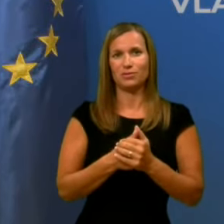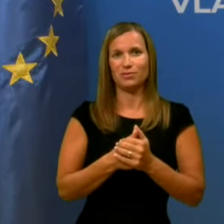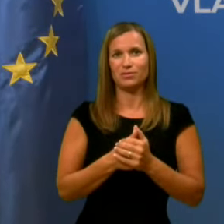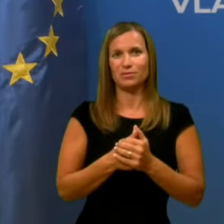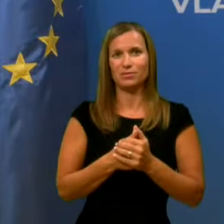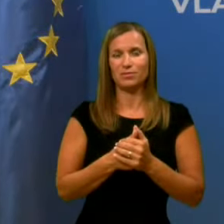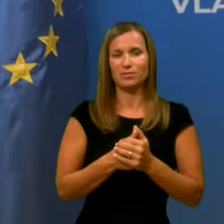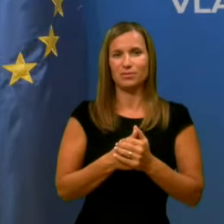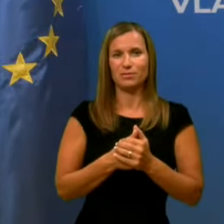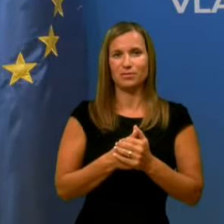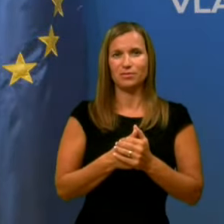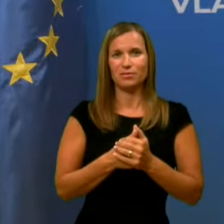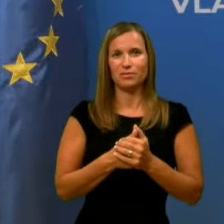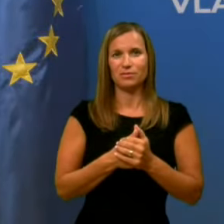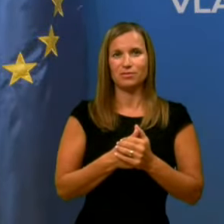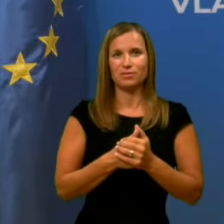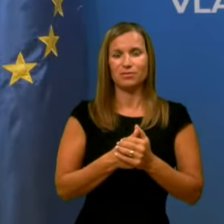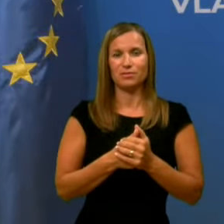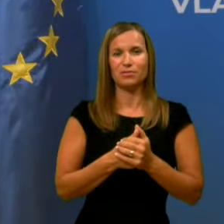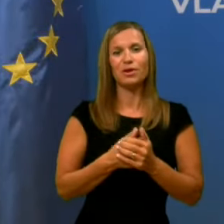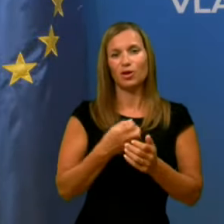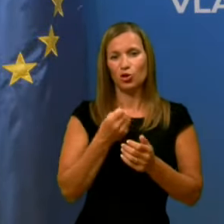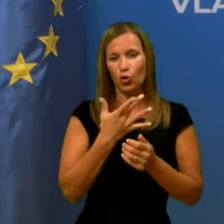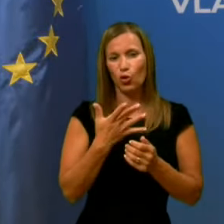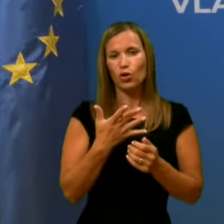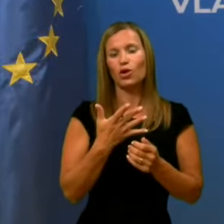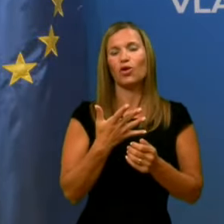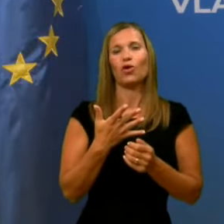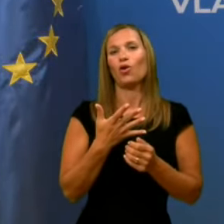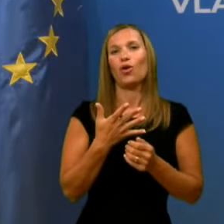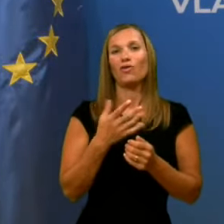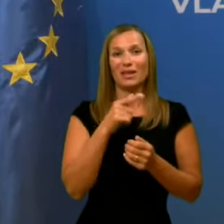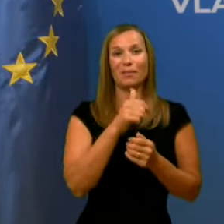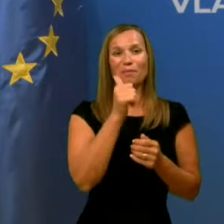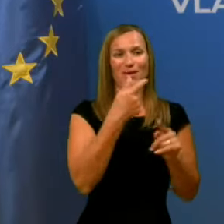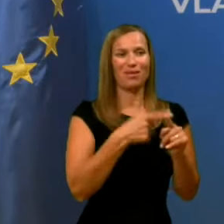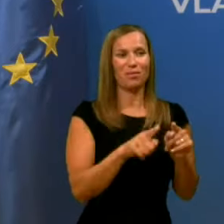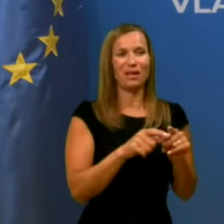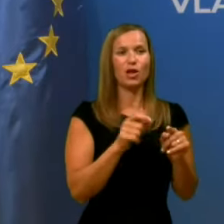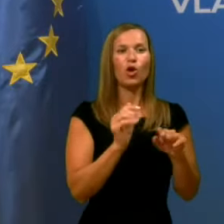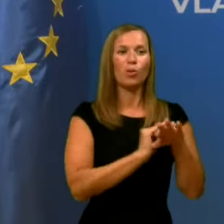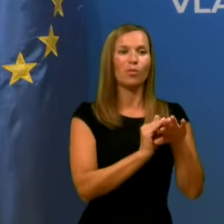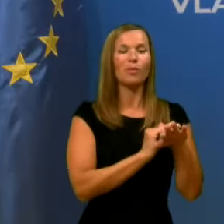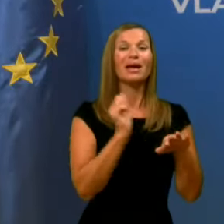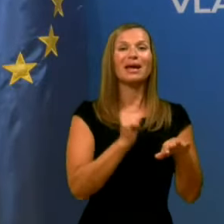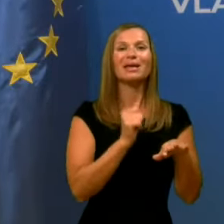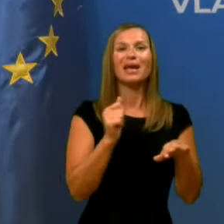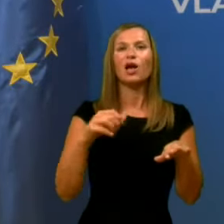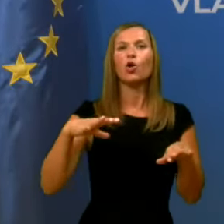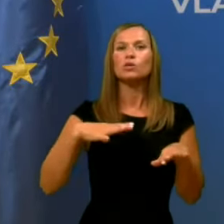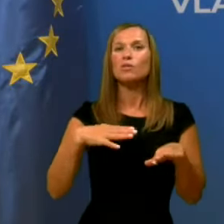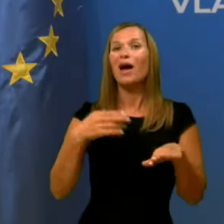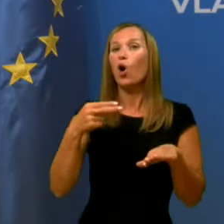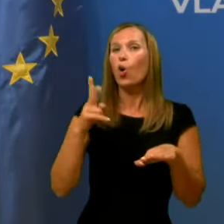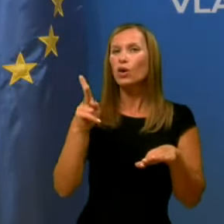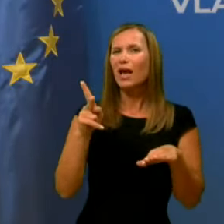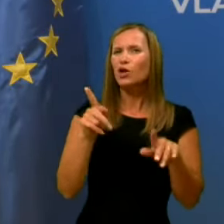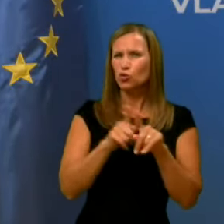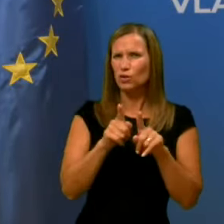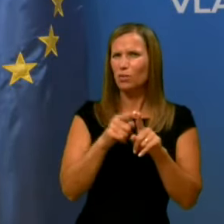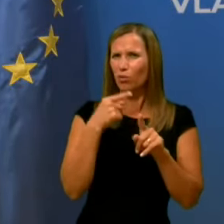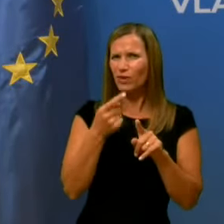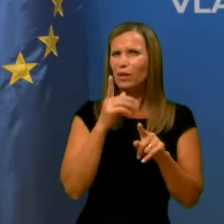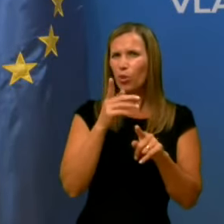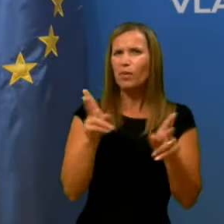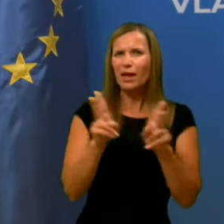enkrat v tem prvem delu. Oziroma, oprostite, ker je gospa Horjak napovedala tudi, da bom nakratko predstavil